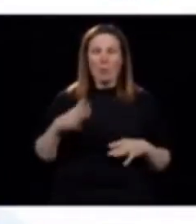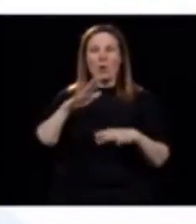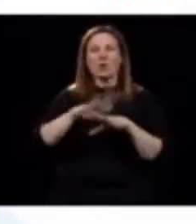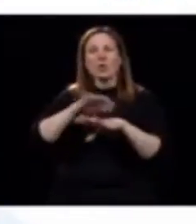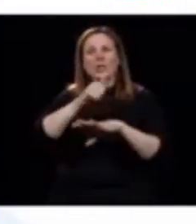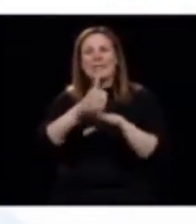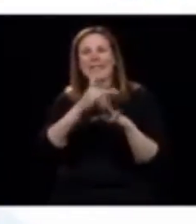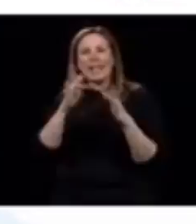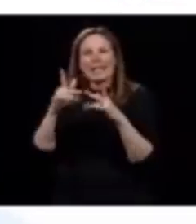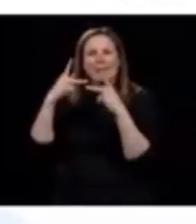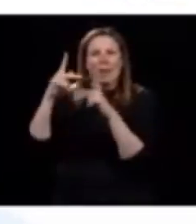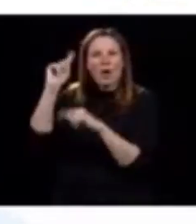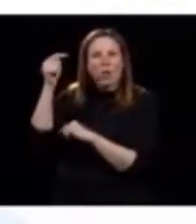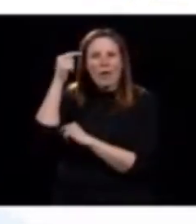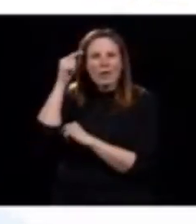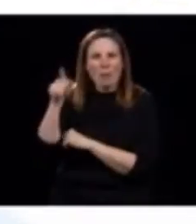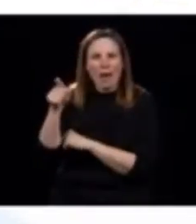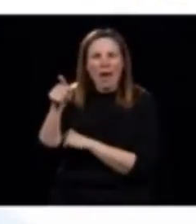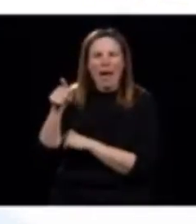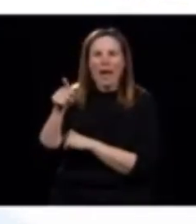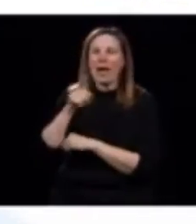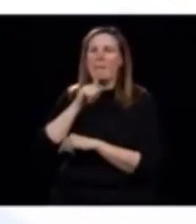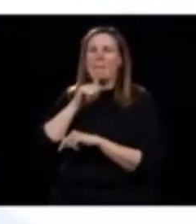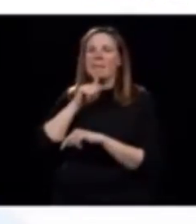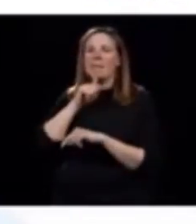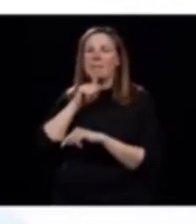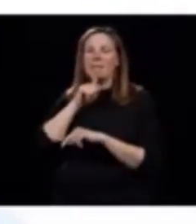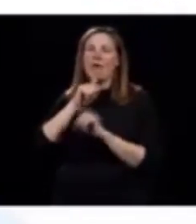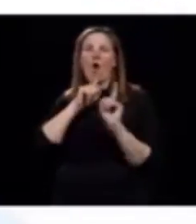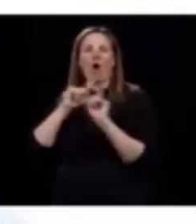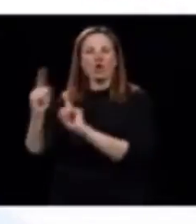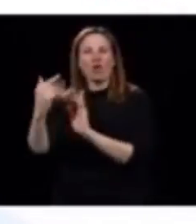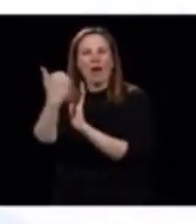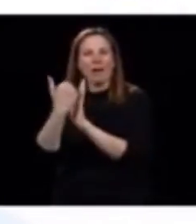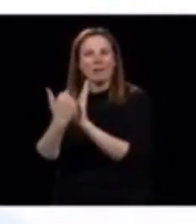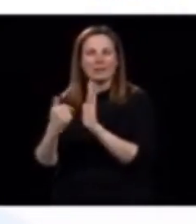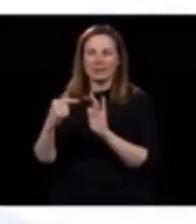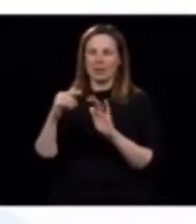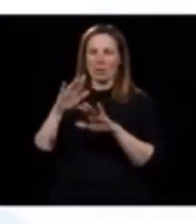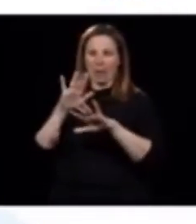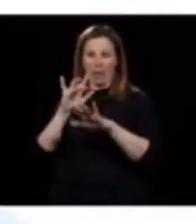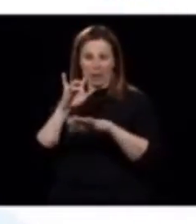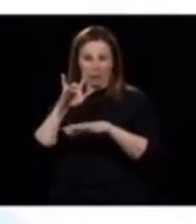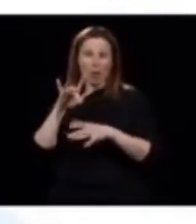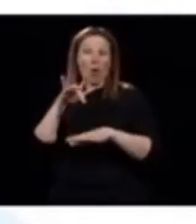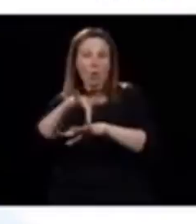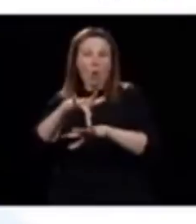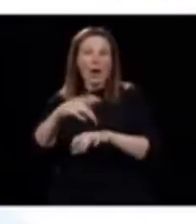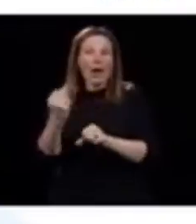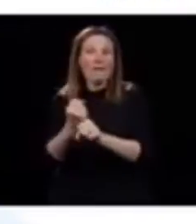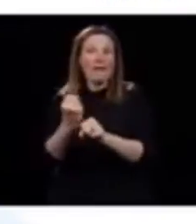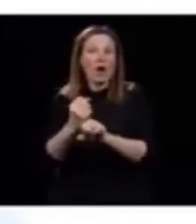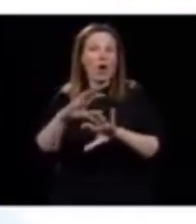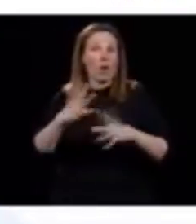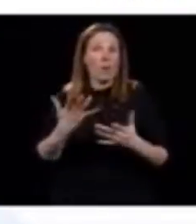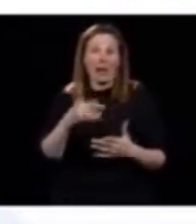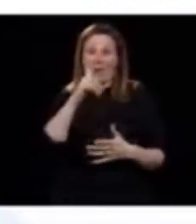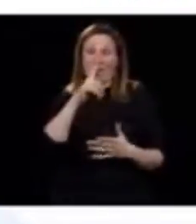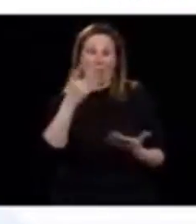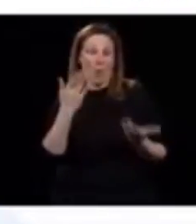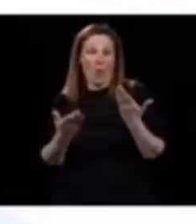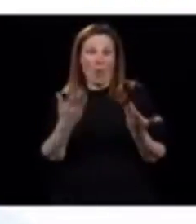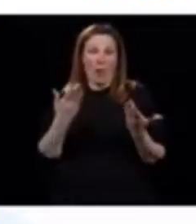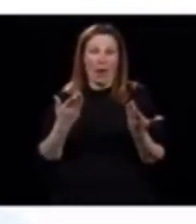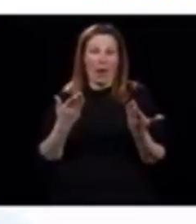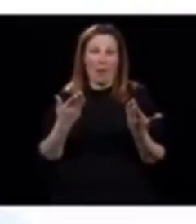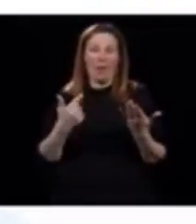le site Web du gouvernement comme étant l'ordonnance, ce qui est pratiqué sur le terrain peut être différent. Moi, ce qui m'importe,